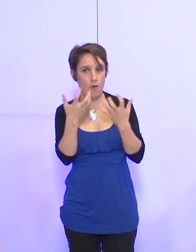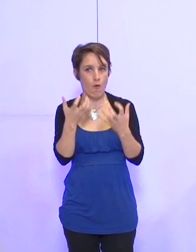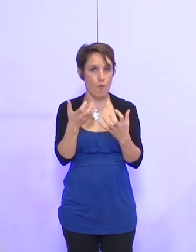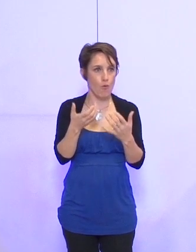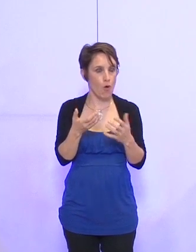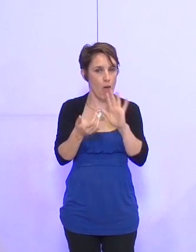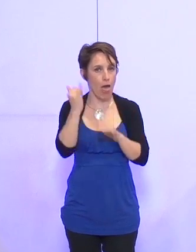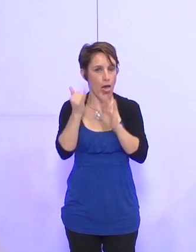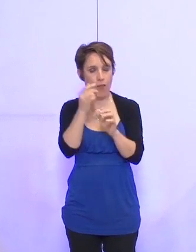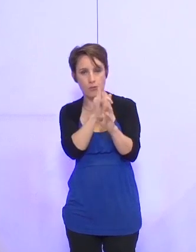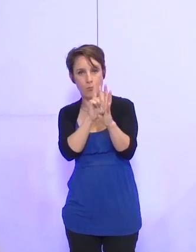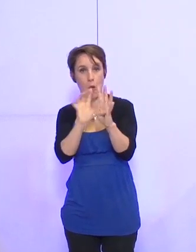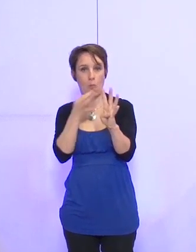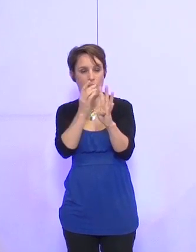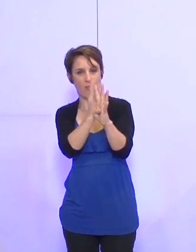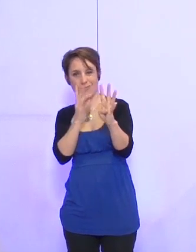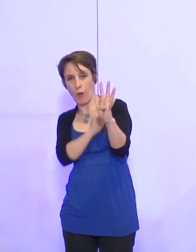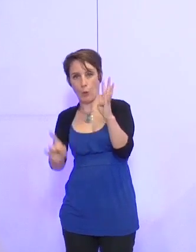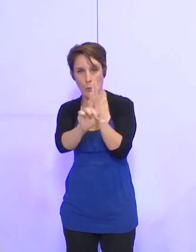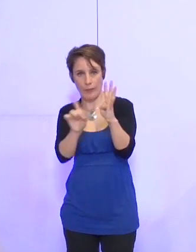secondaire du ticket coupe-fil ? On ne sait pas.